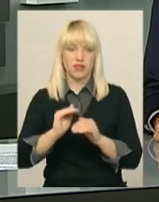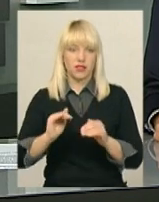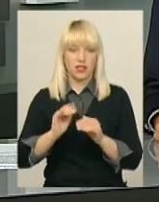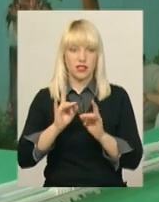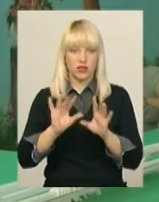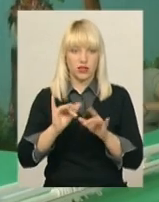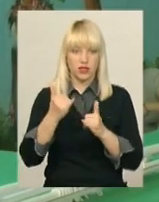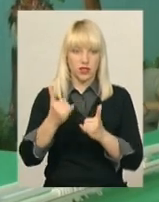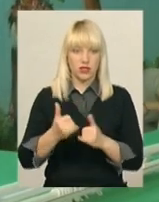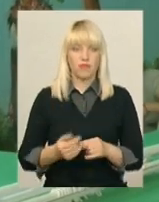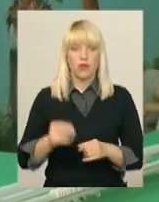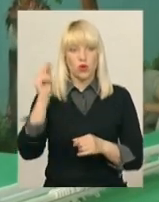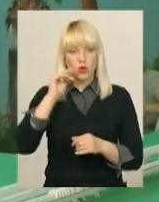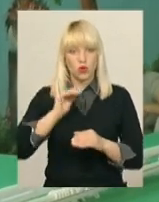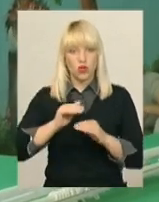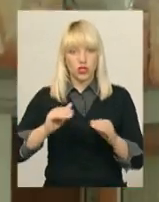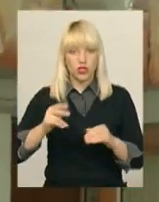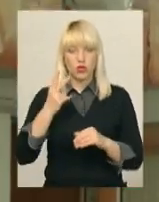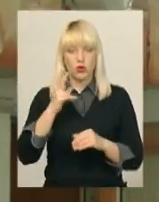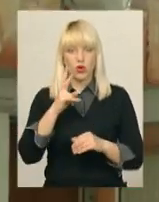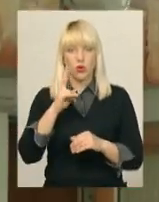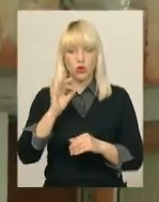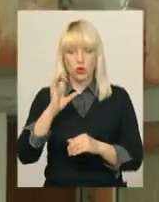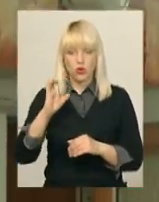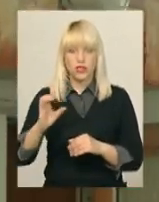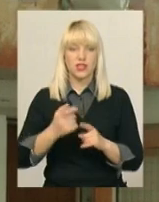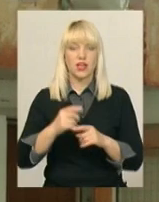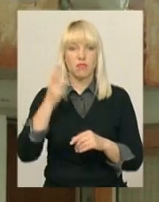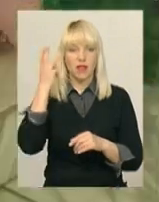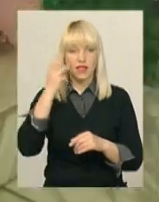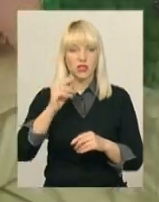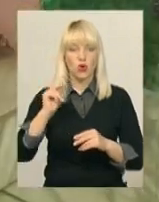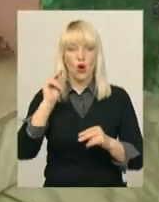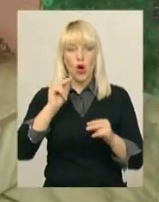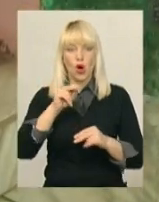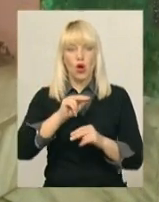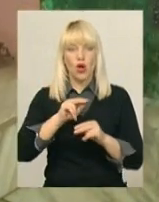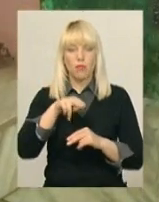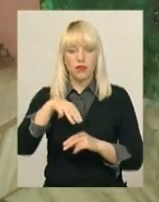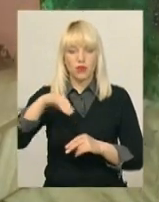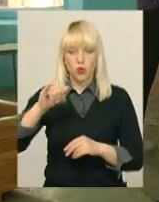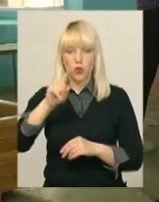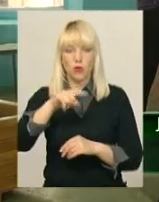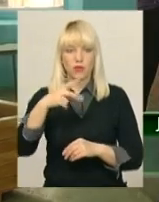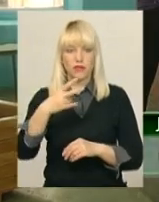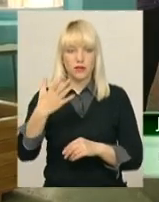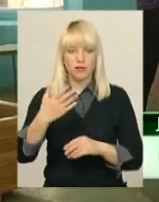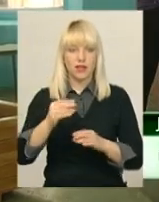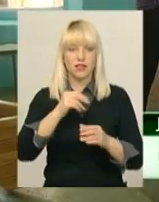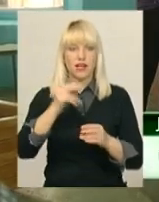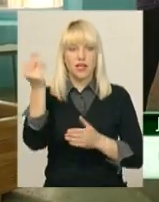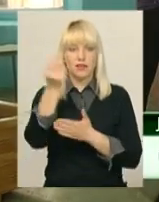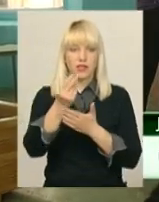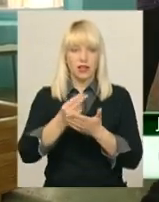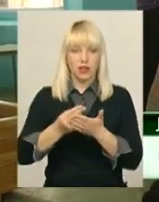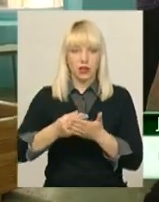Учні другого курсу Хмельницького училища номер 25 декорують хол оздоровчого комплексу «Чайка». Нам запропонували